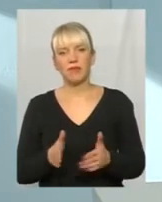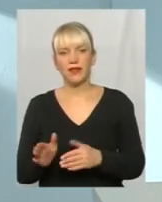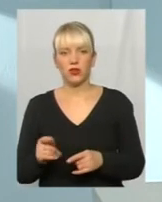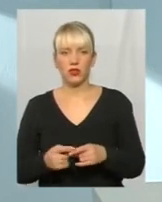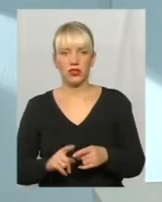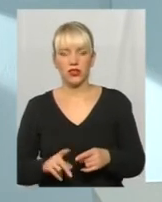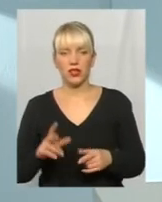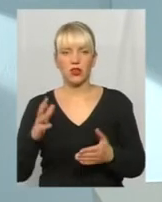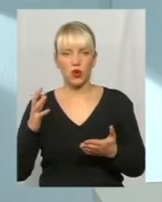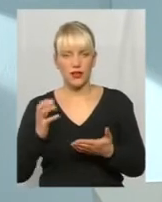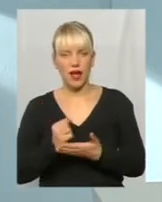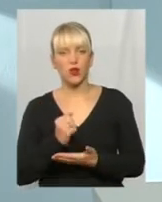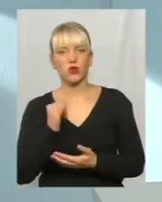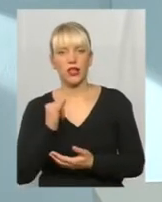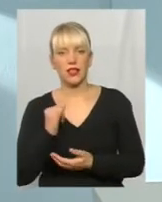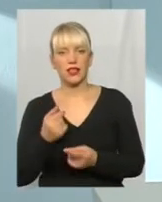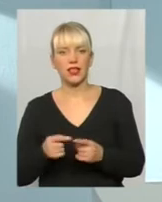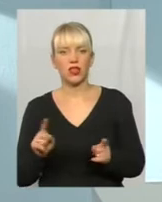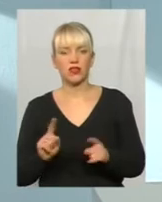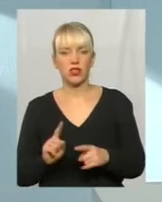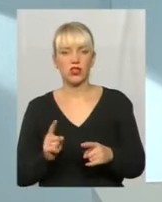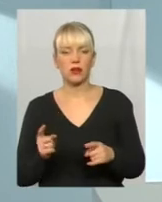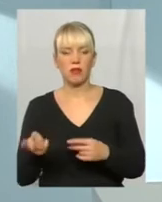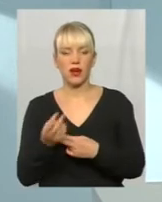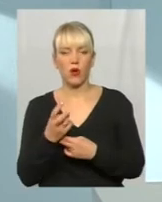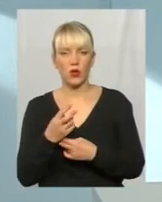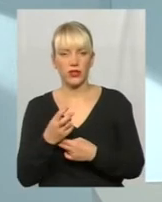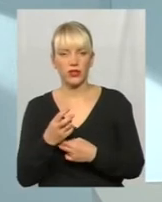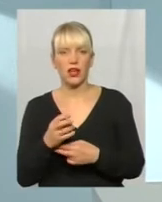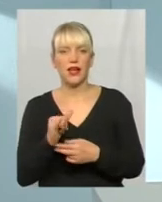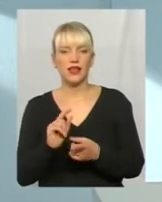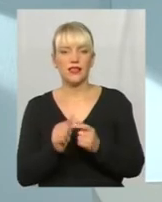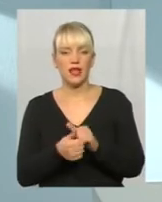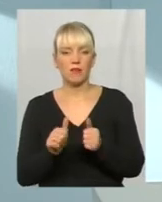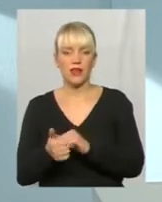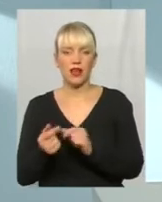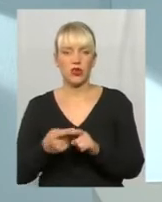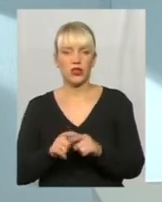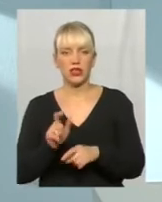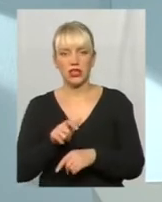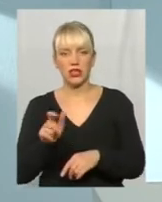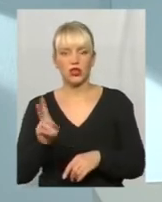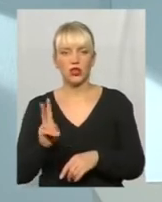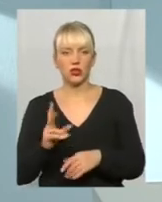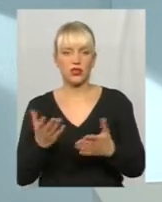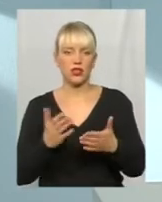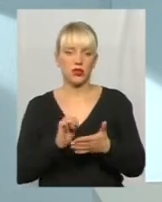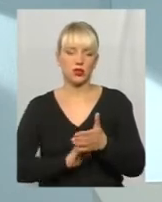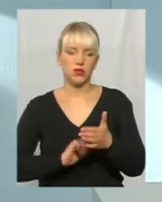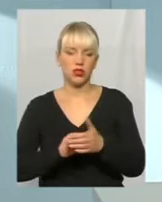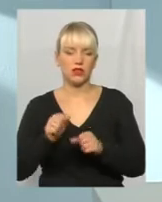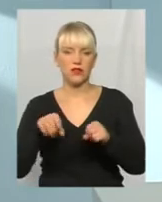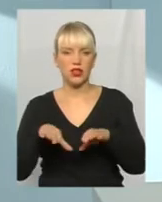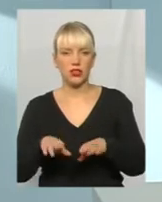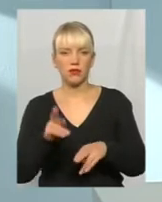досягнута, і те, що вони приходять і заміняють тих, які з якихось причин вирішили